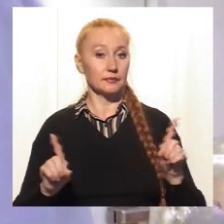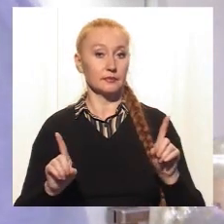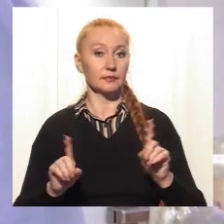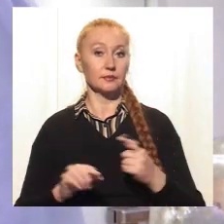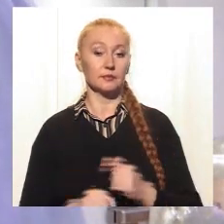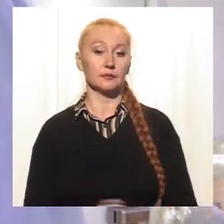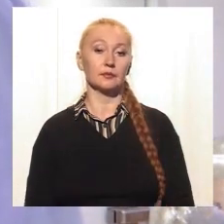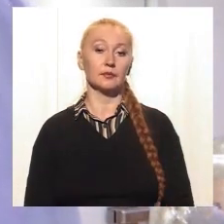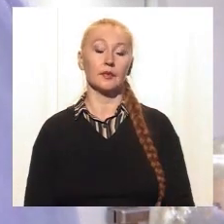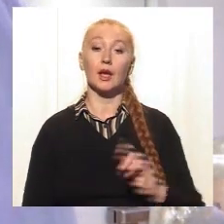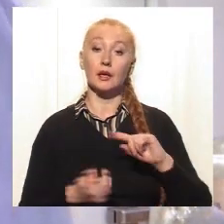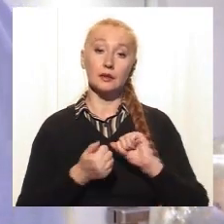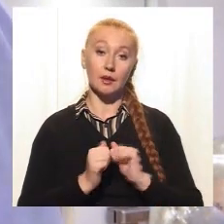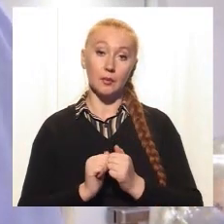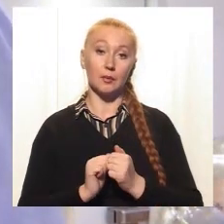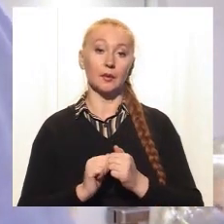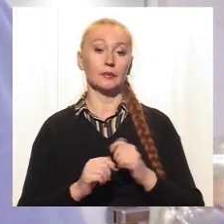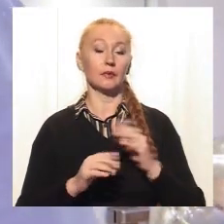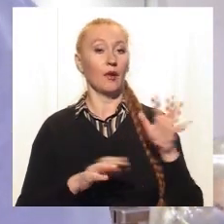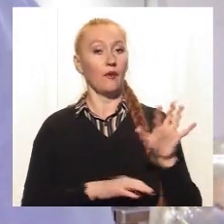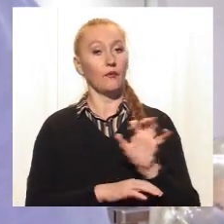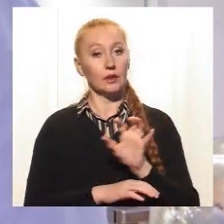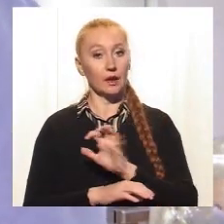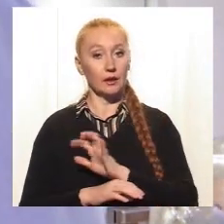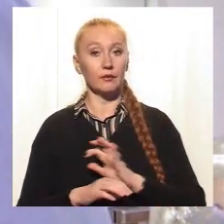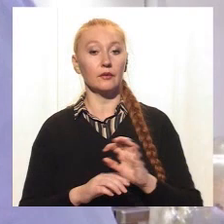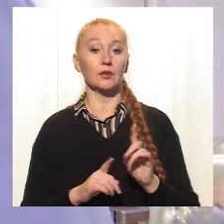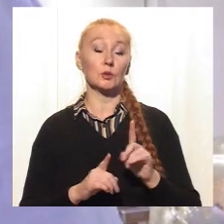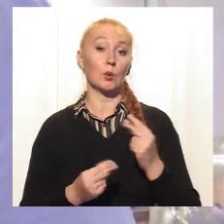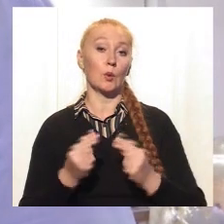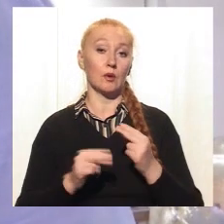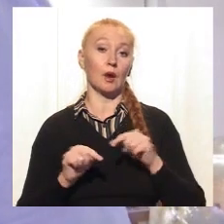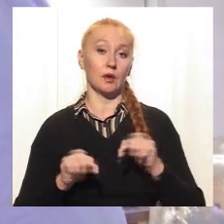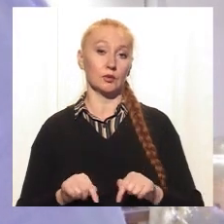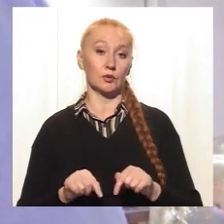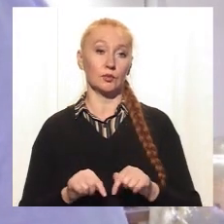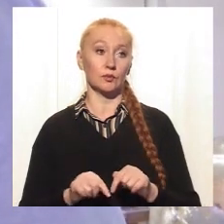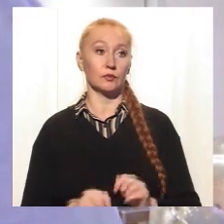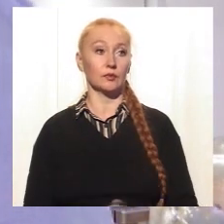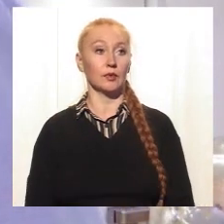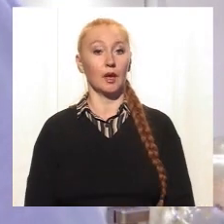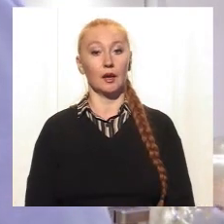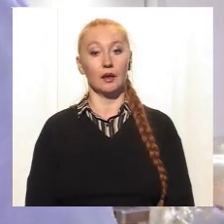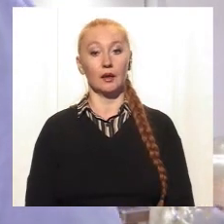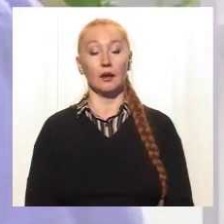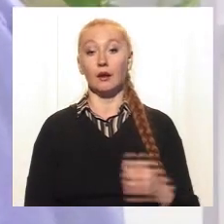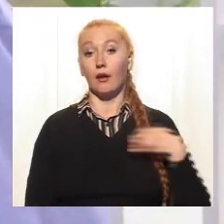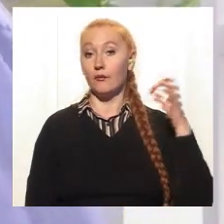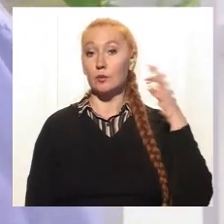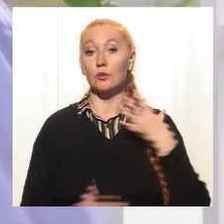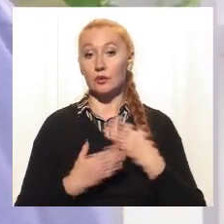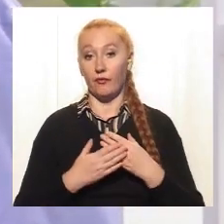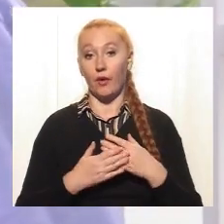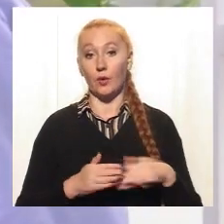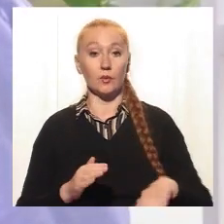запомінали їх, могли їх фотографувати чи ще щось, і гралися тут. Ми вспомнили своє дитство, ми